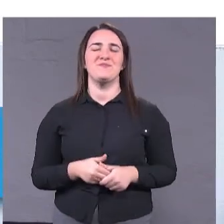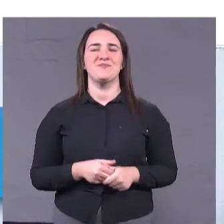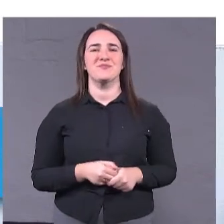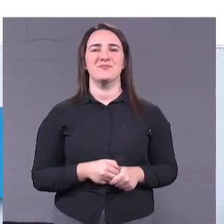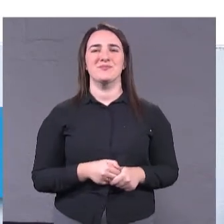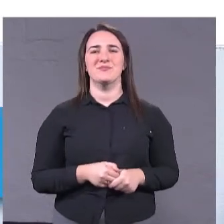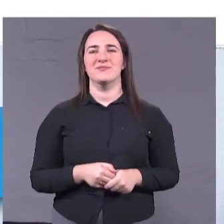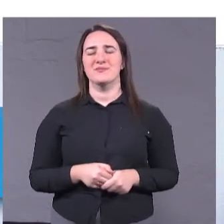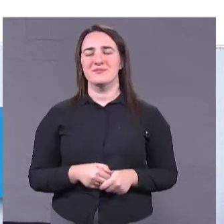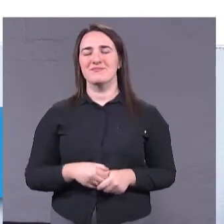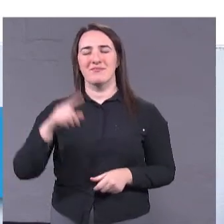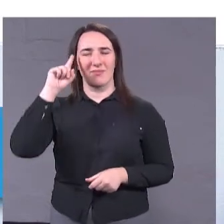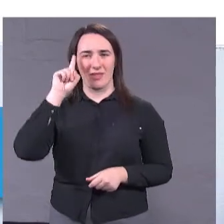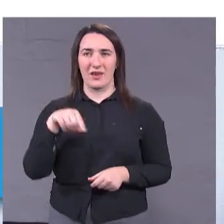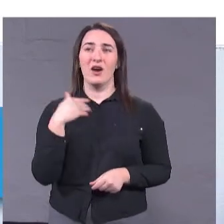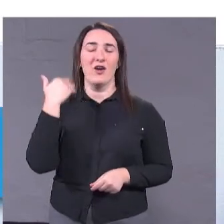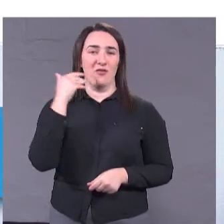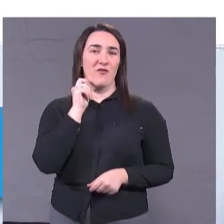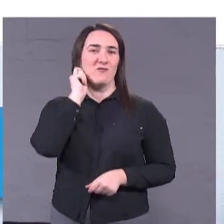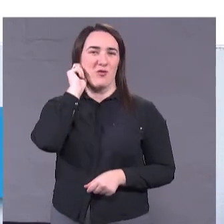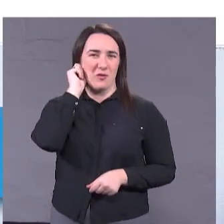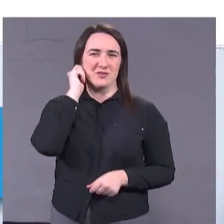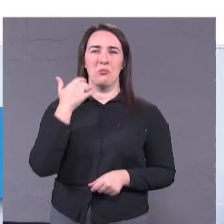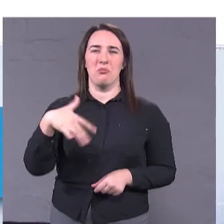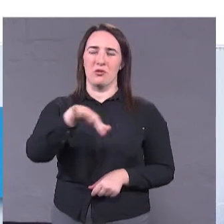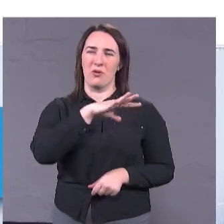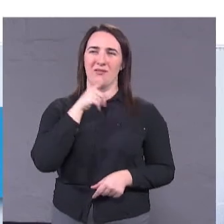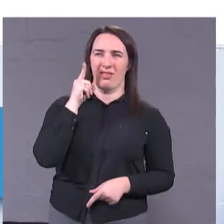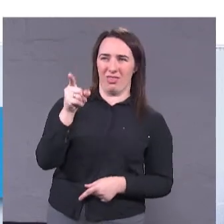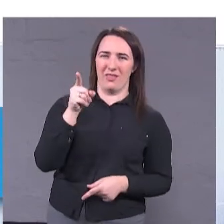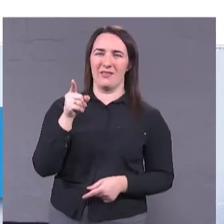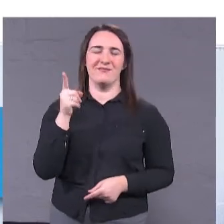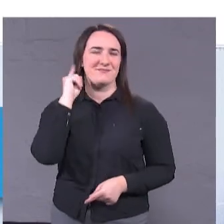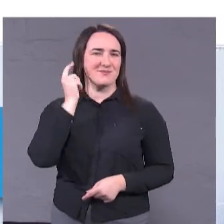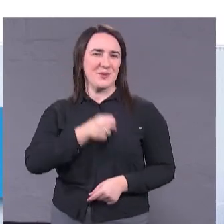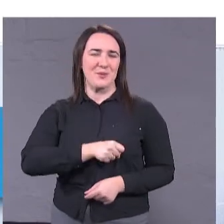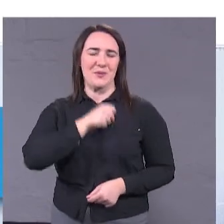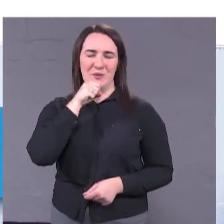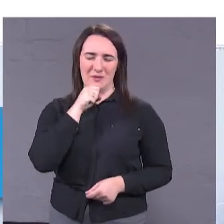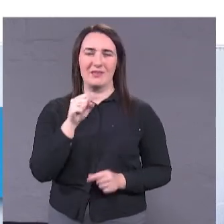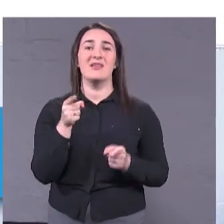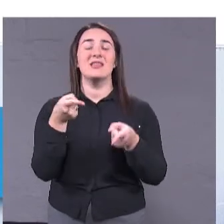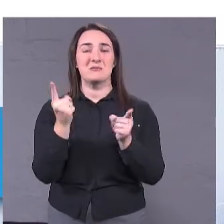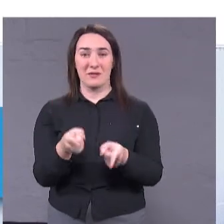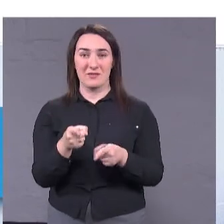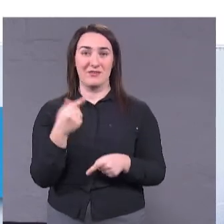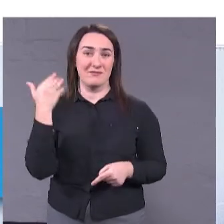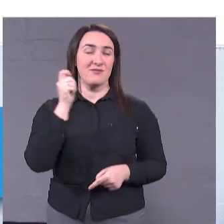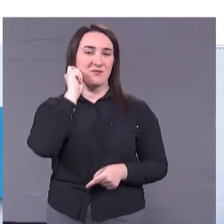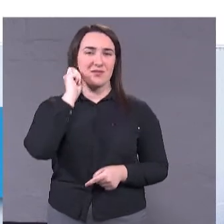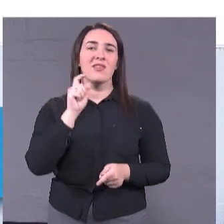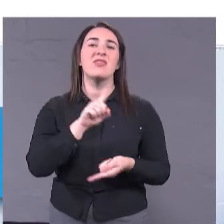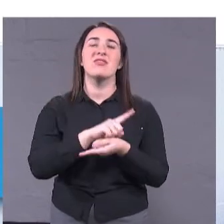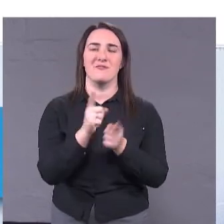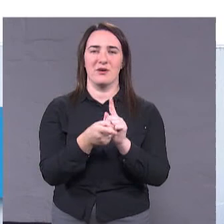що його возраст, котрим патаються многие укорити, який є возрастом, який позволяє йому